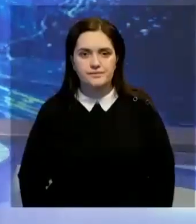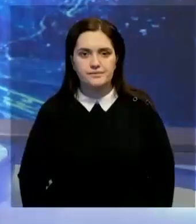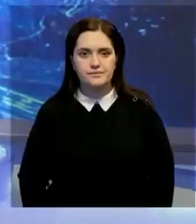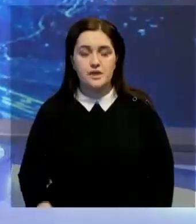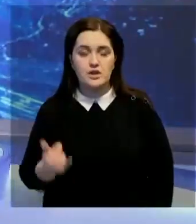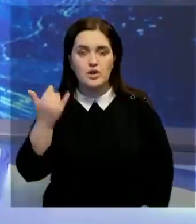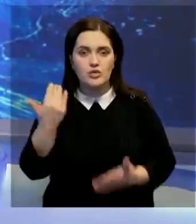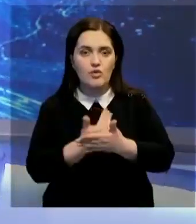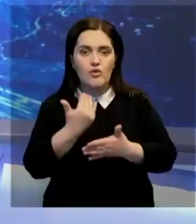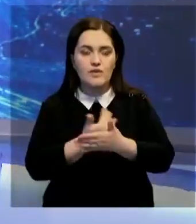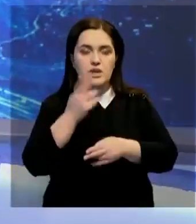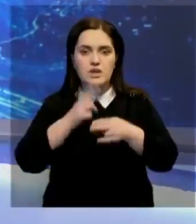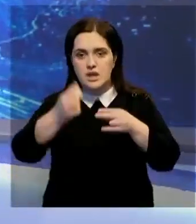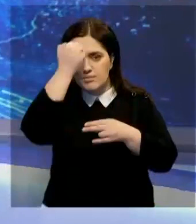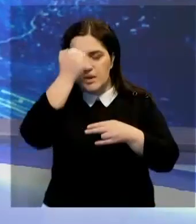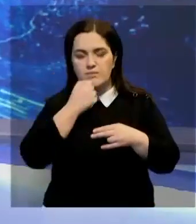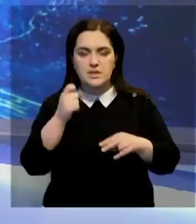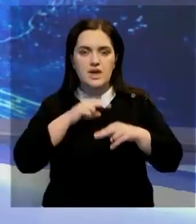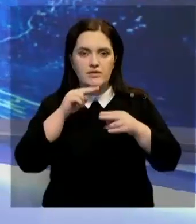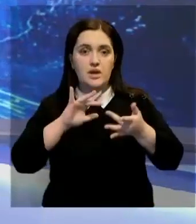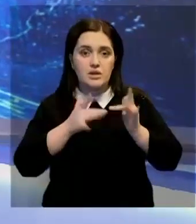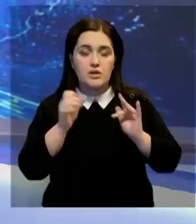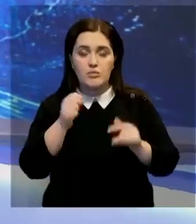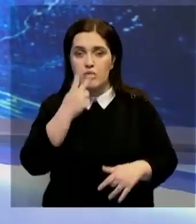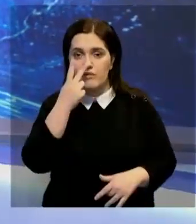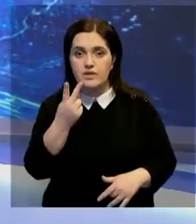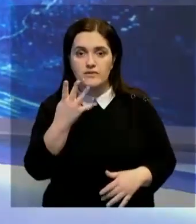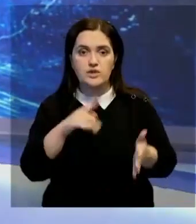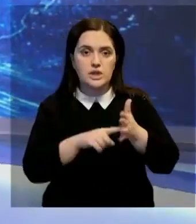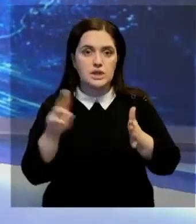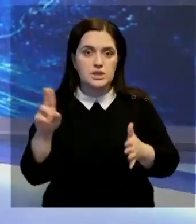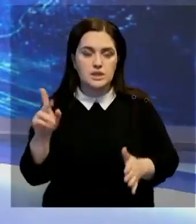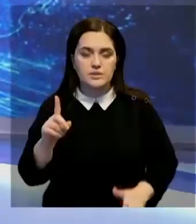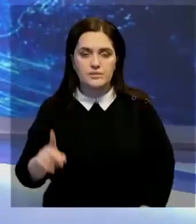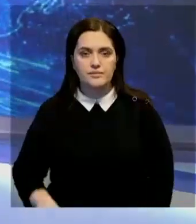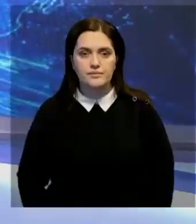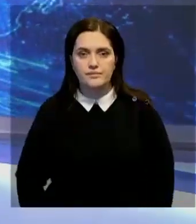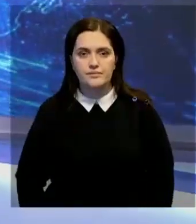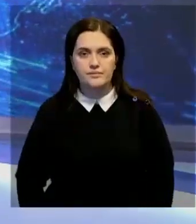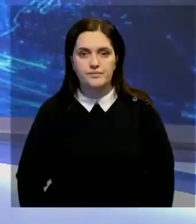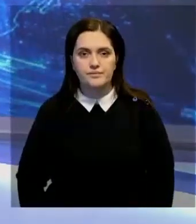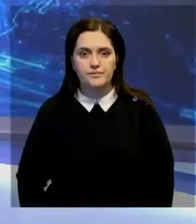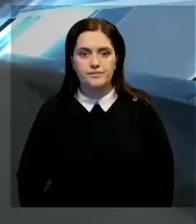И к этому часу у нас все. Напомню, все наши новости доступны также на нашем сайте 24.kz. Всего доброго.